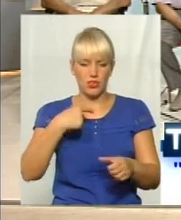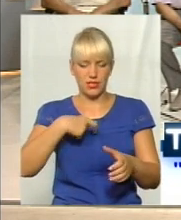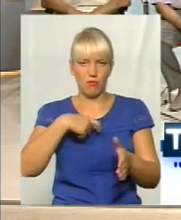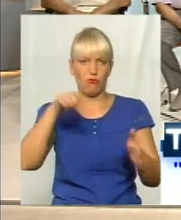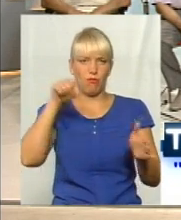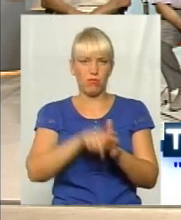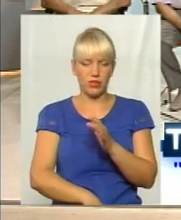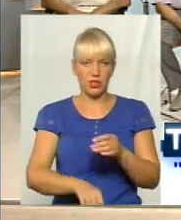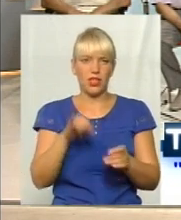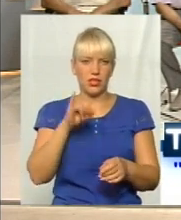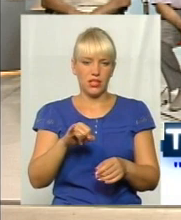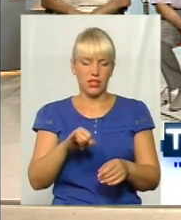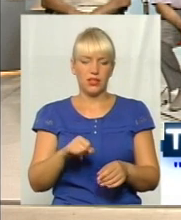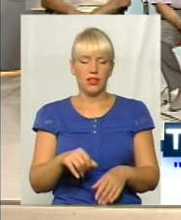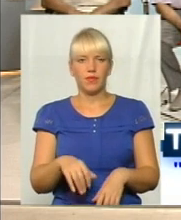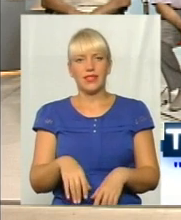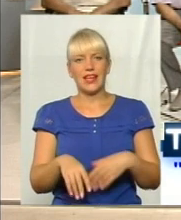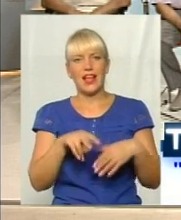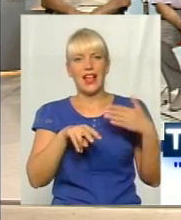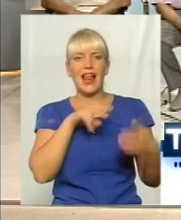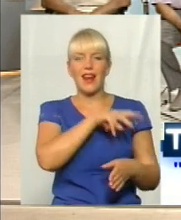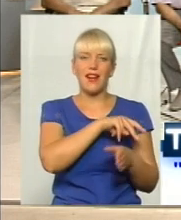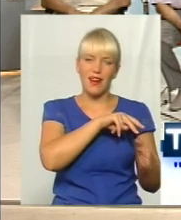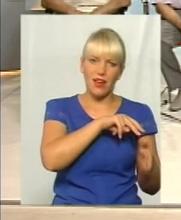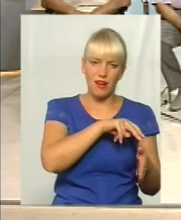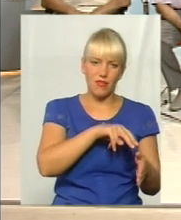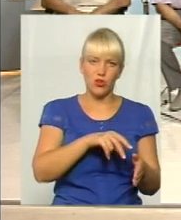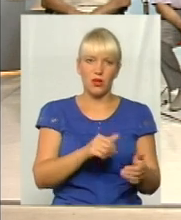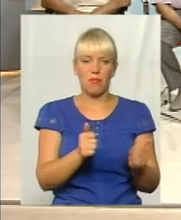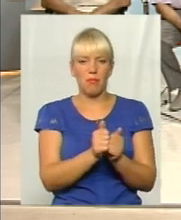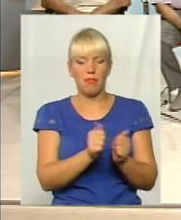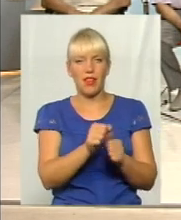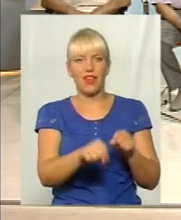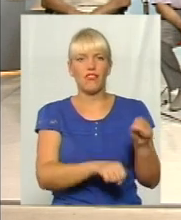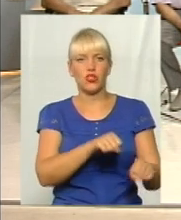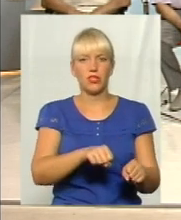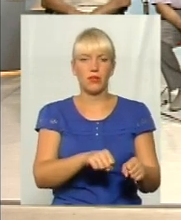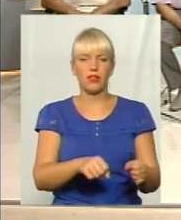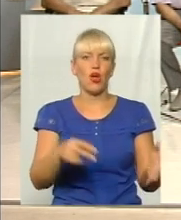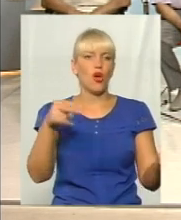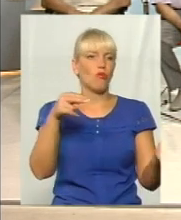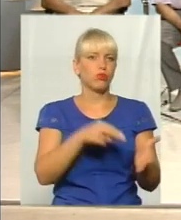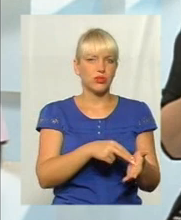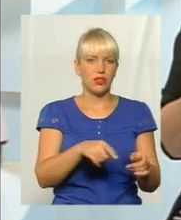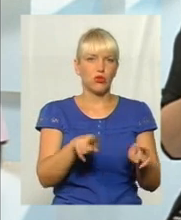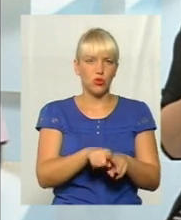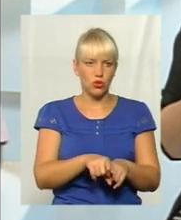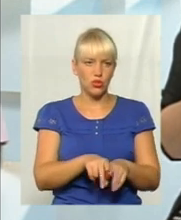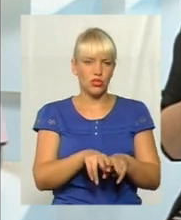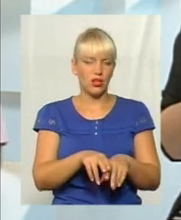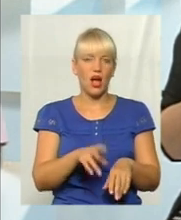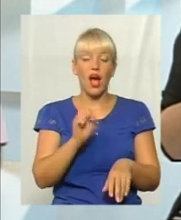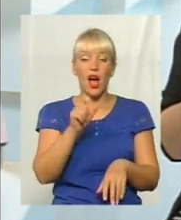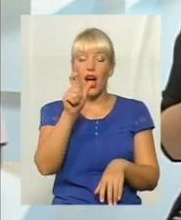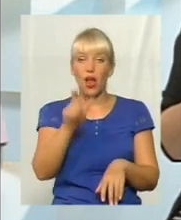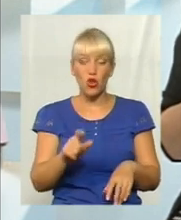лігої сторони колоски шохопів біля велосипедної дорожки. Поставили, дуже самоприняло, а